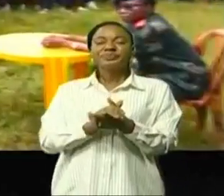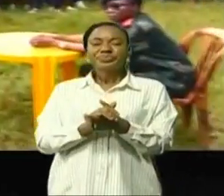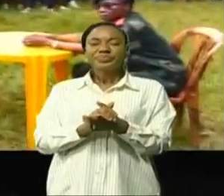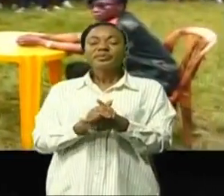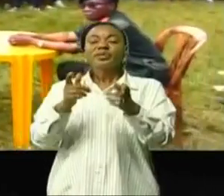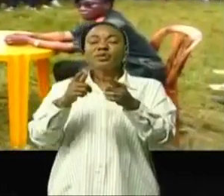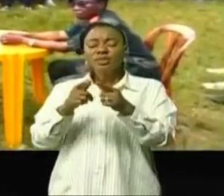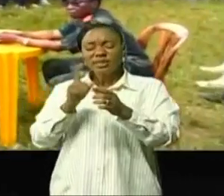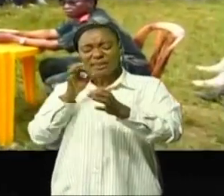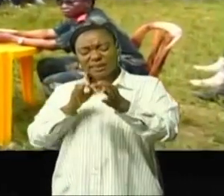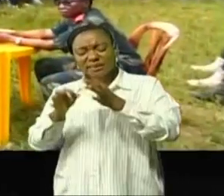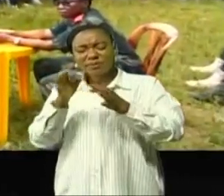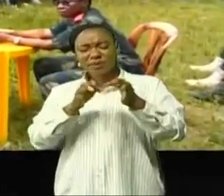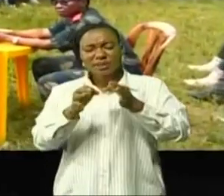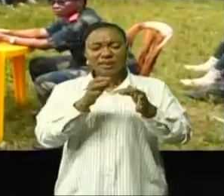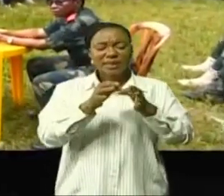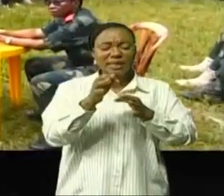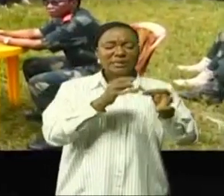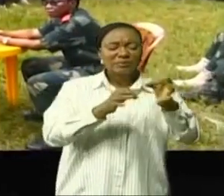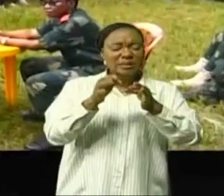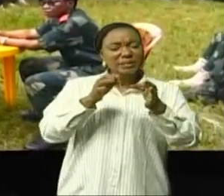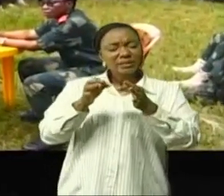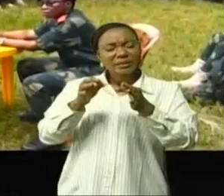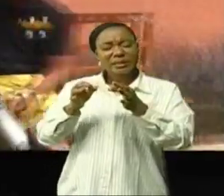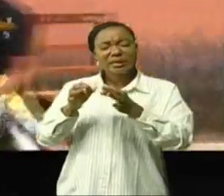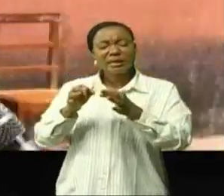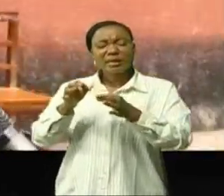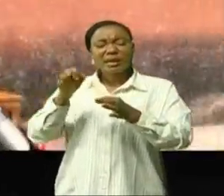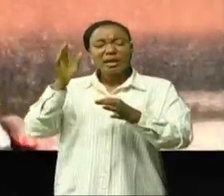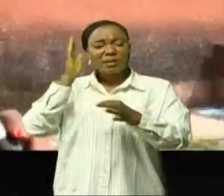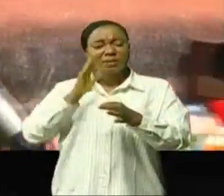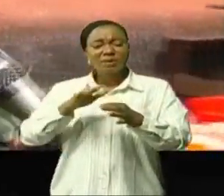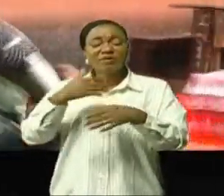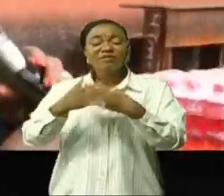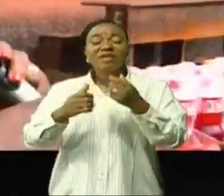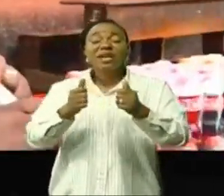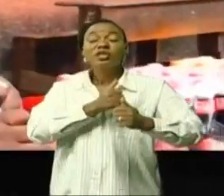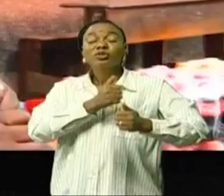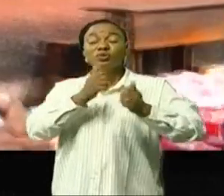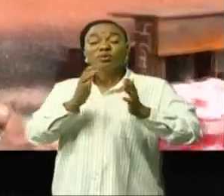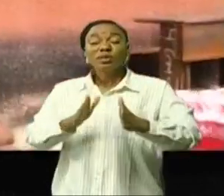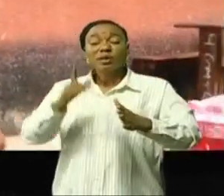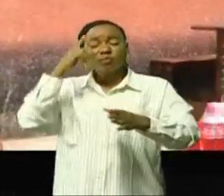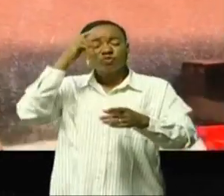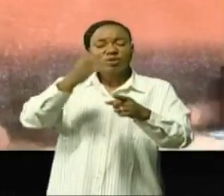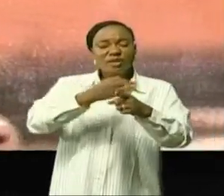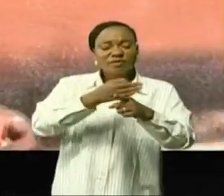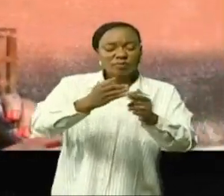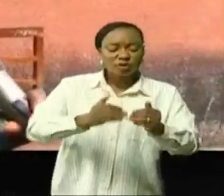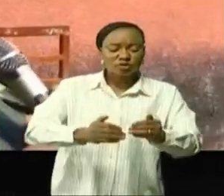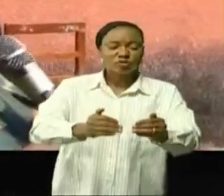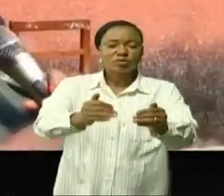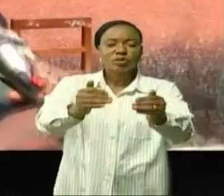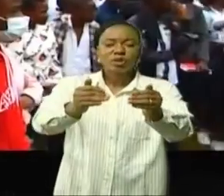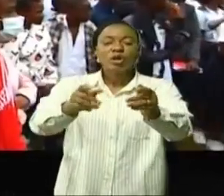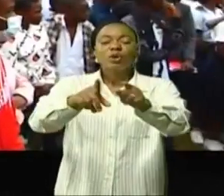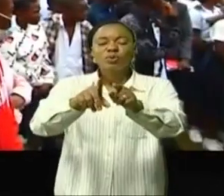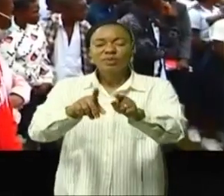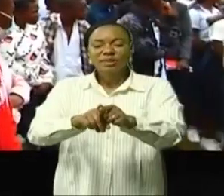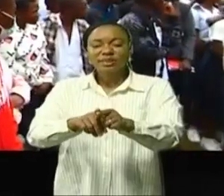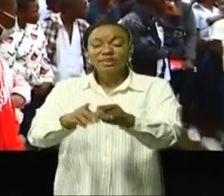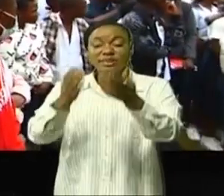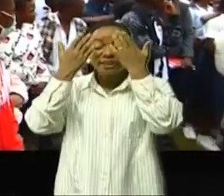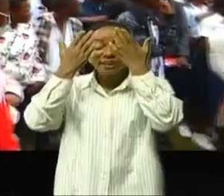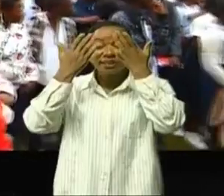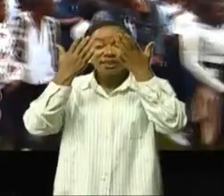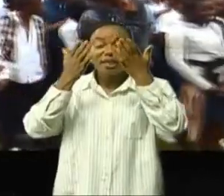Odette Tchulumba leur a expliqué les biens fondés de faire l'armée surtout pour les formations continues. Les élèves satisfaits de